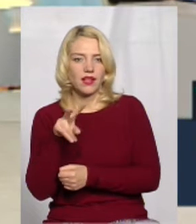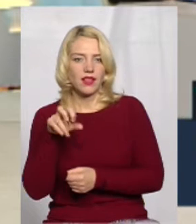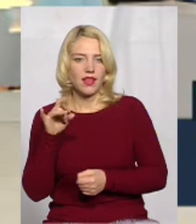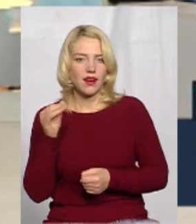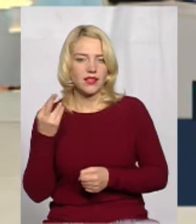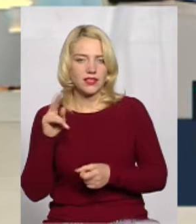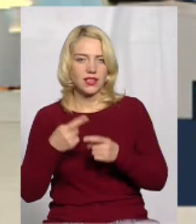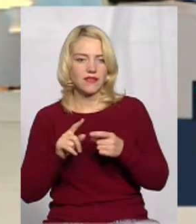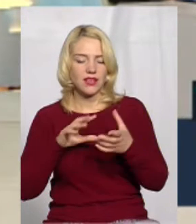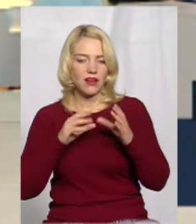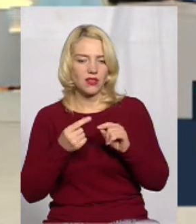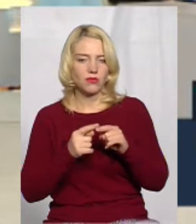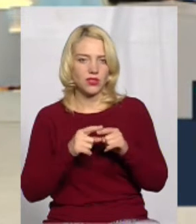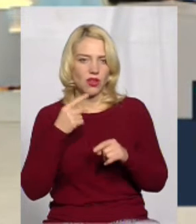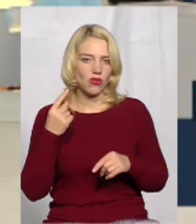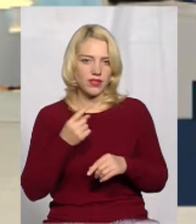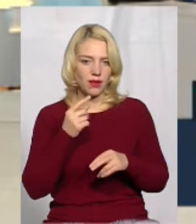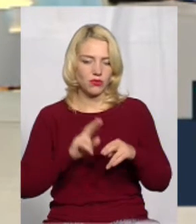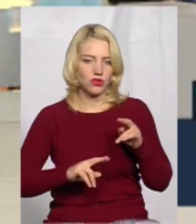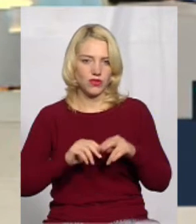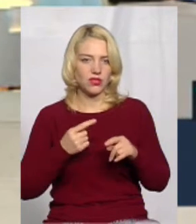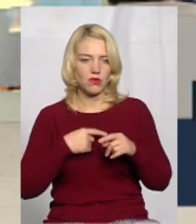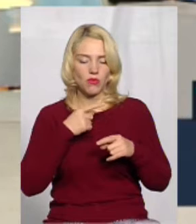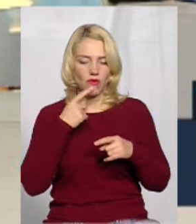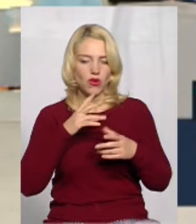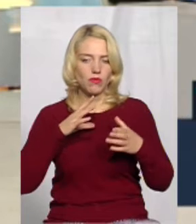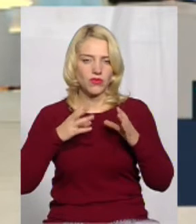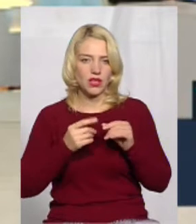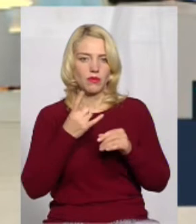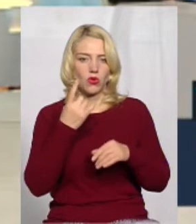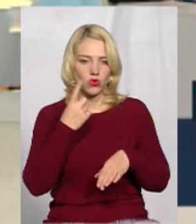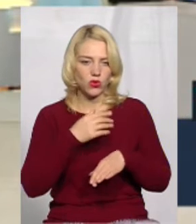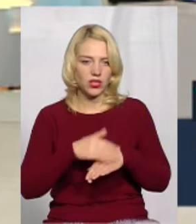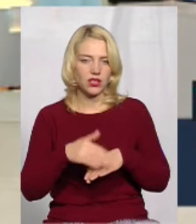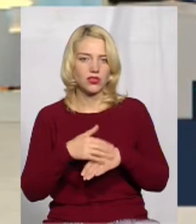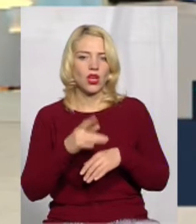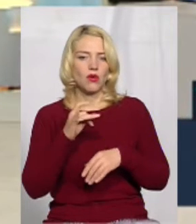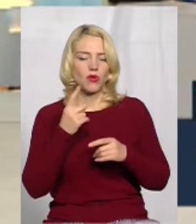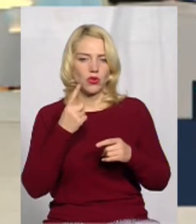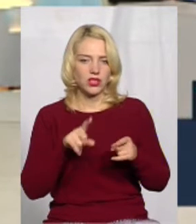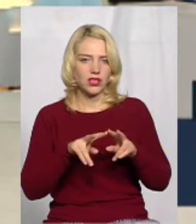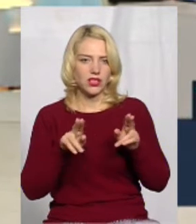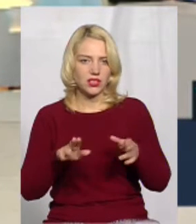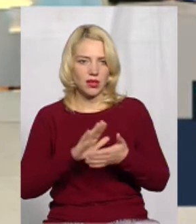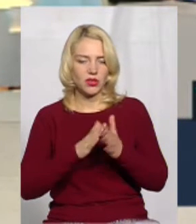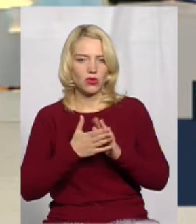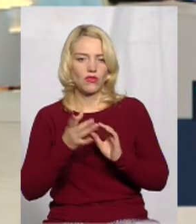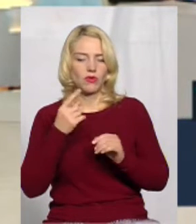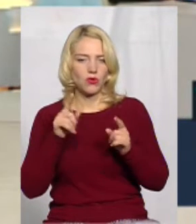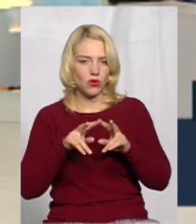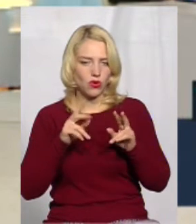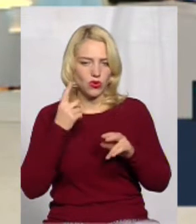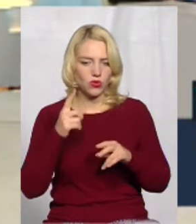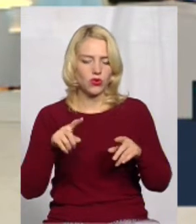загальному це одне будівництво. Ми говоримо про одну ту саму адресу, говоримо про один той самий договір, про одну ту саму земельну